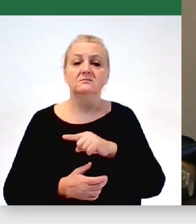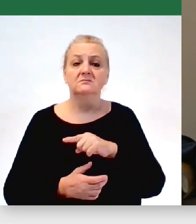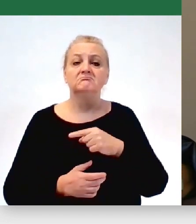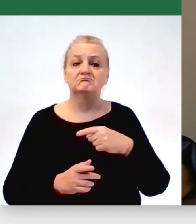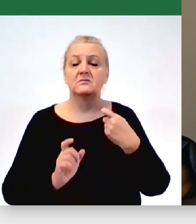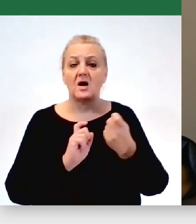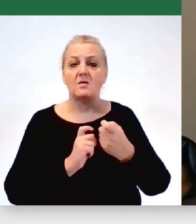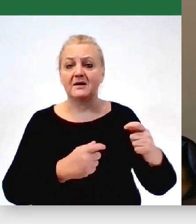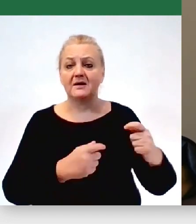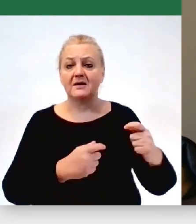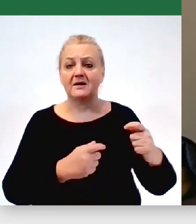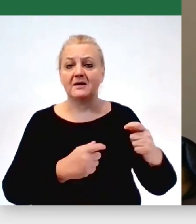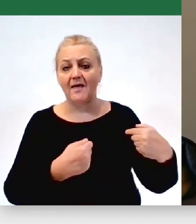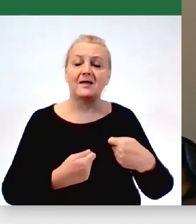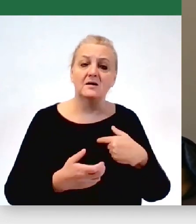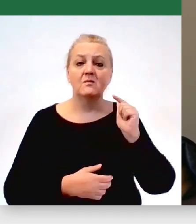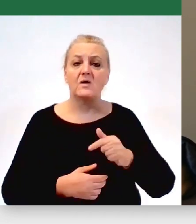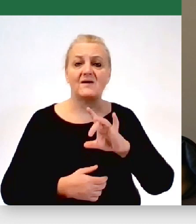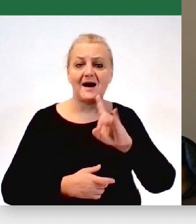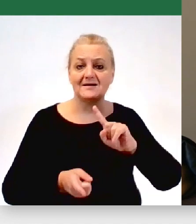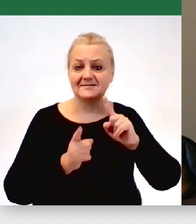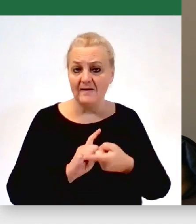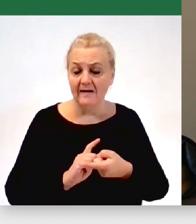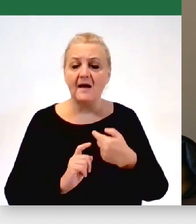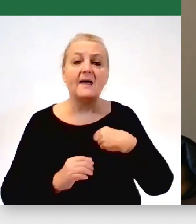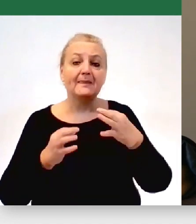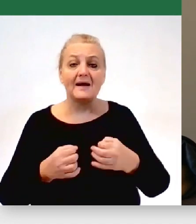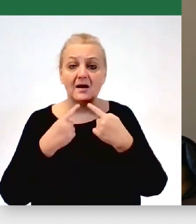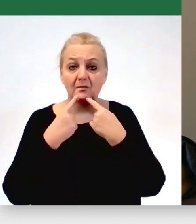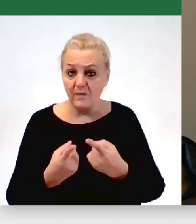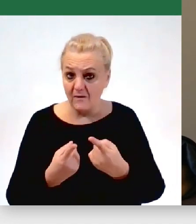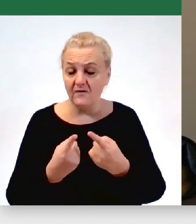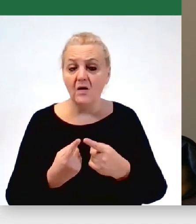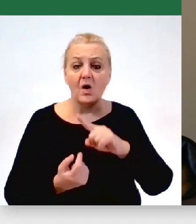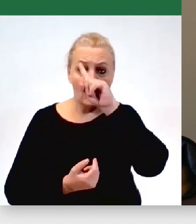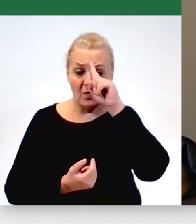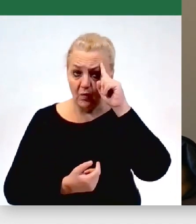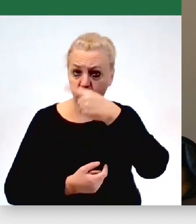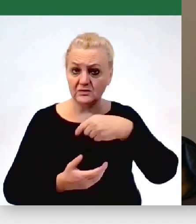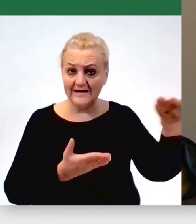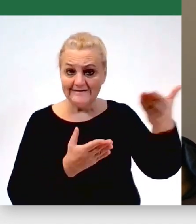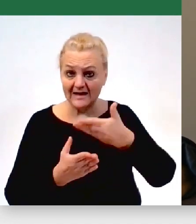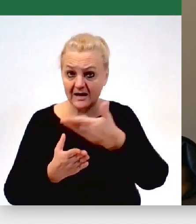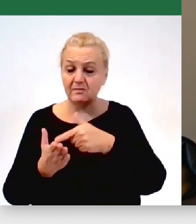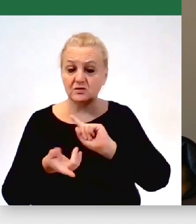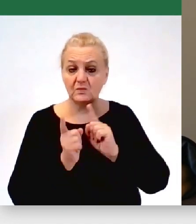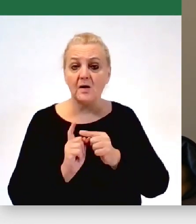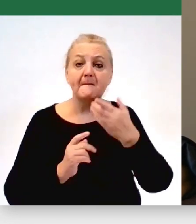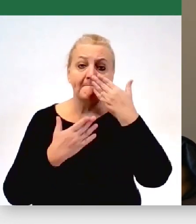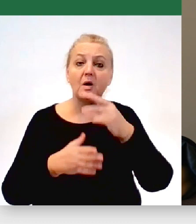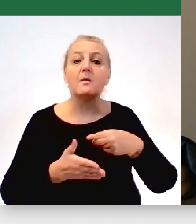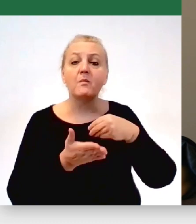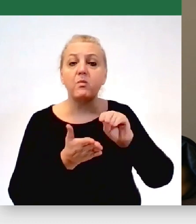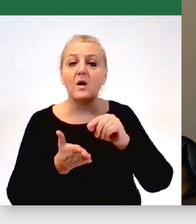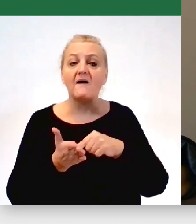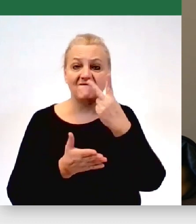próbowała zmusić, że my powinniśmy iść na gaz. W tej chwili mówię, żeby zaprosili mieszkańców na spotkanie i pokazali, ile będą płacili mieszkańcy tych dwóch